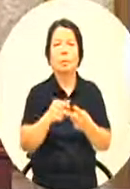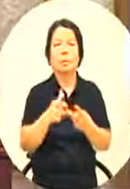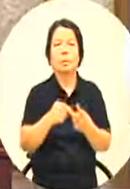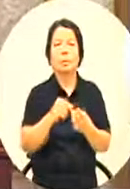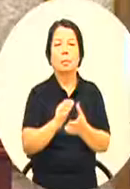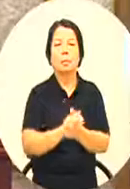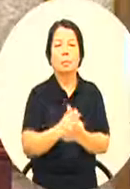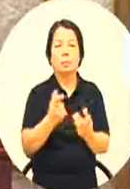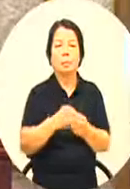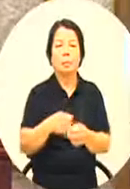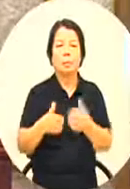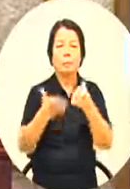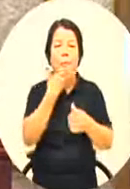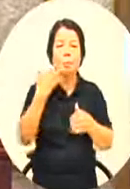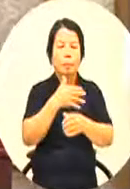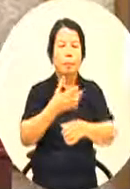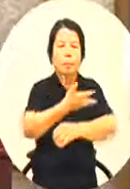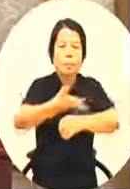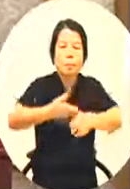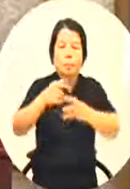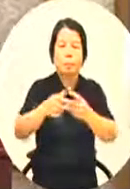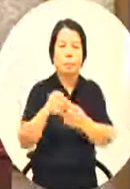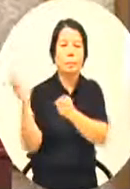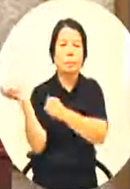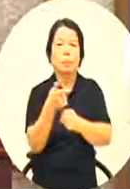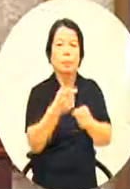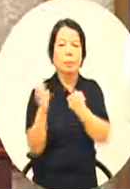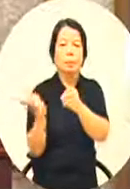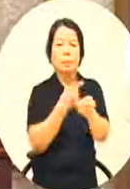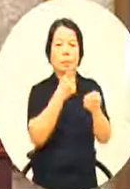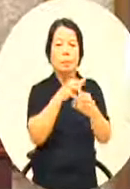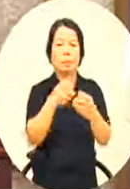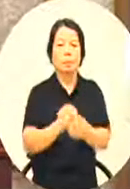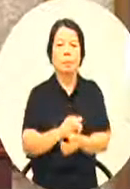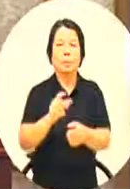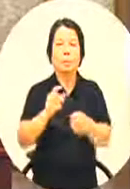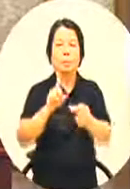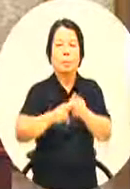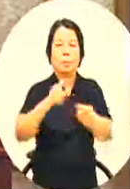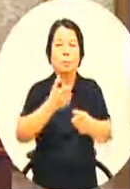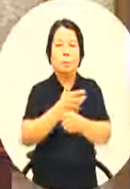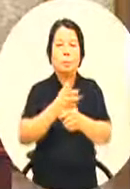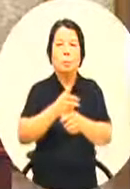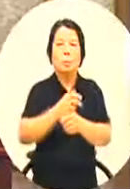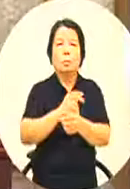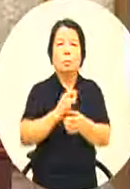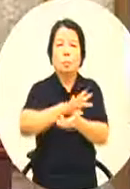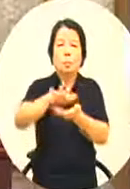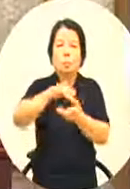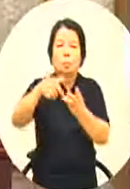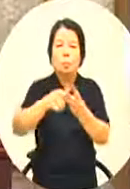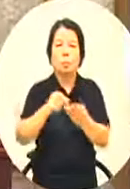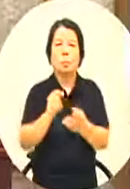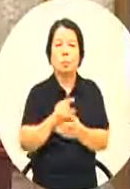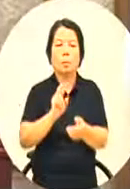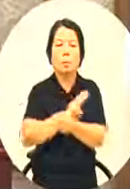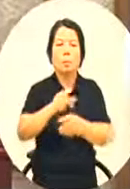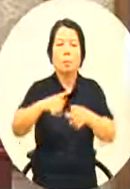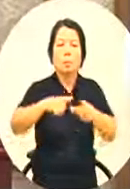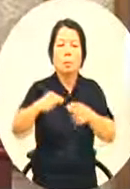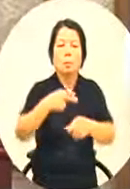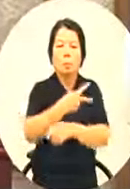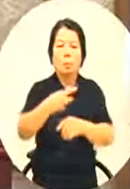还有金潭国小的棒球场还有中云还有那个林园国小的游泳池